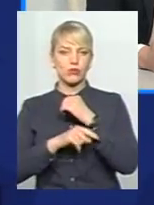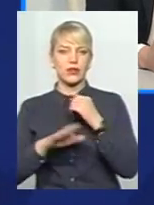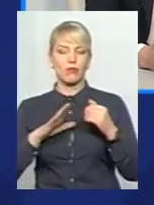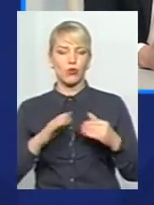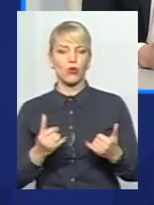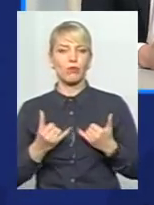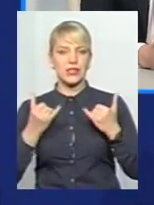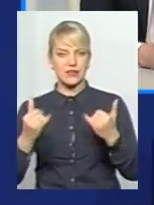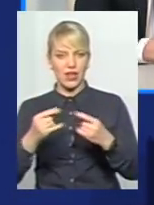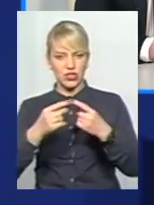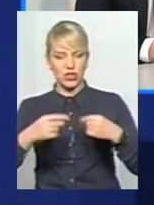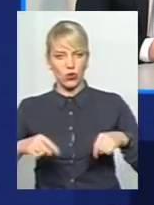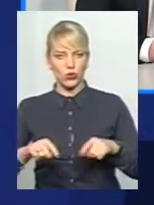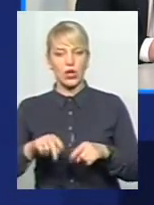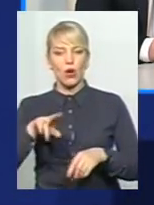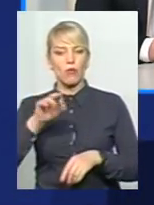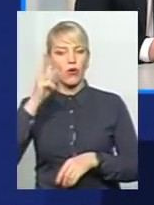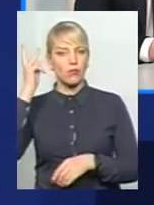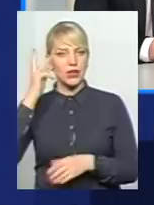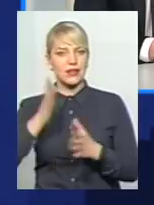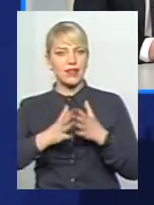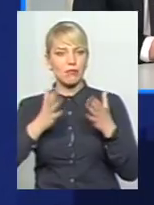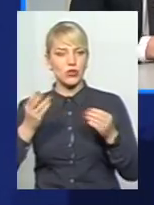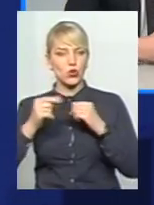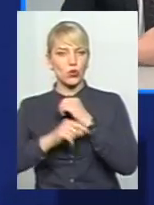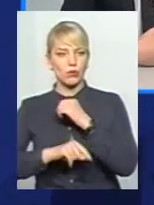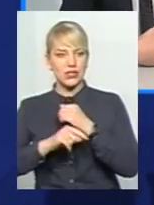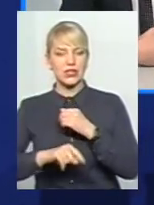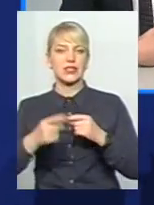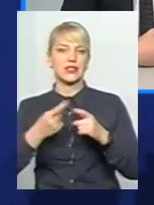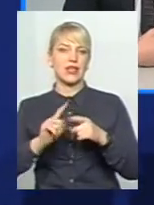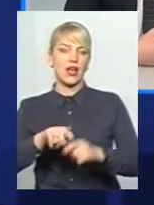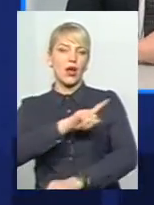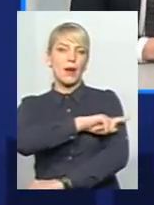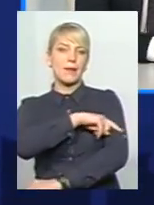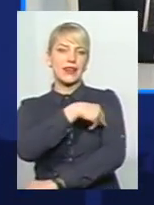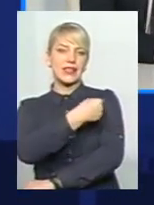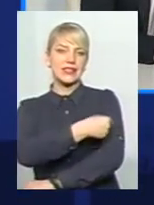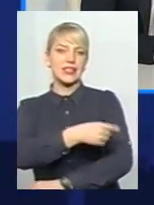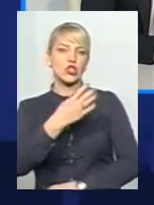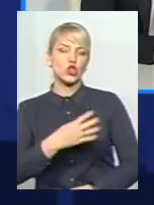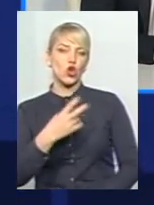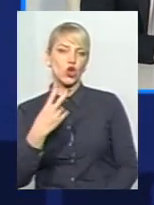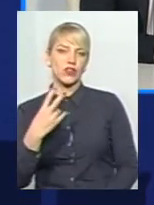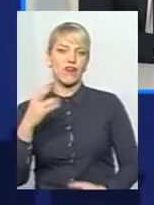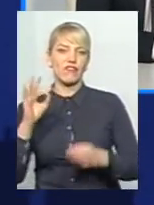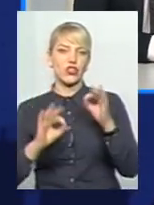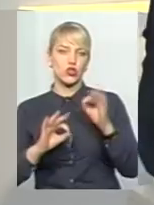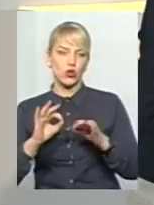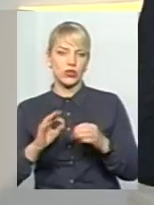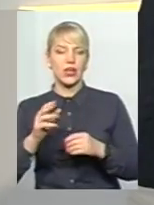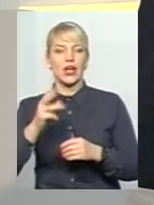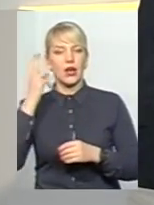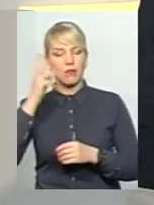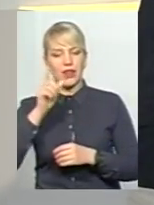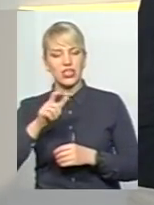розділ. Так от, власне, по Хмельницькому найбільша корумпована радость – медицина. 42% хмельничан сказали, що вони